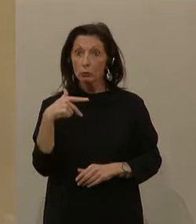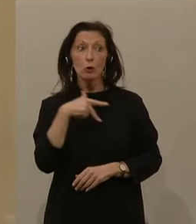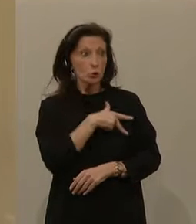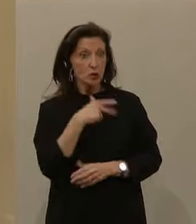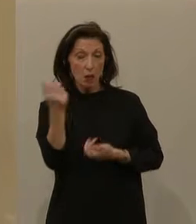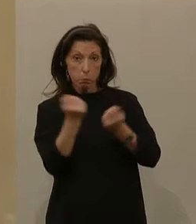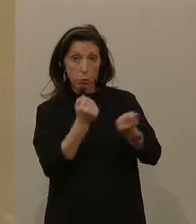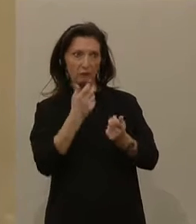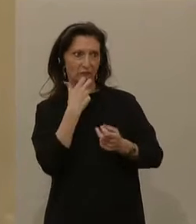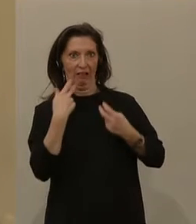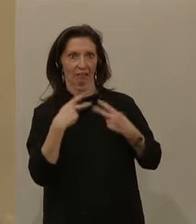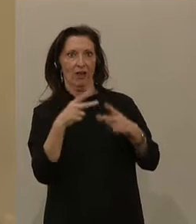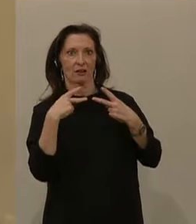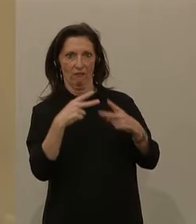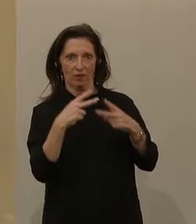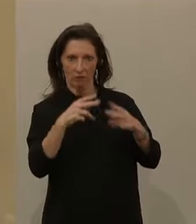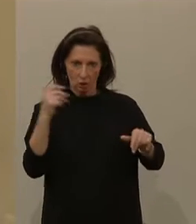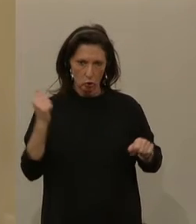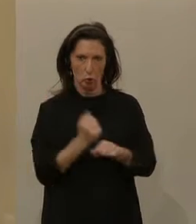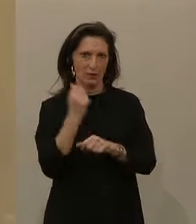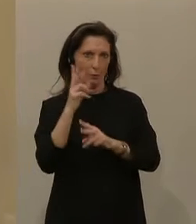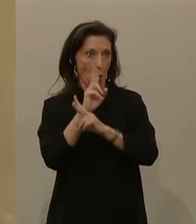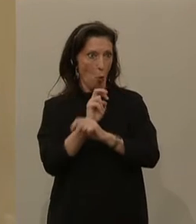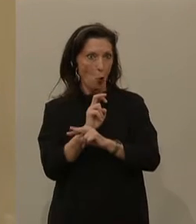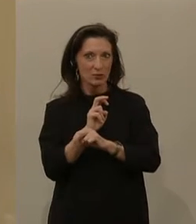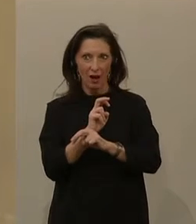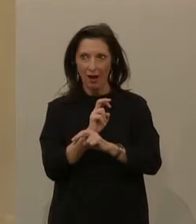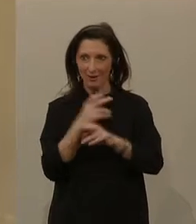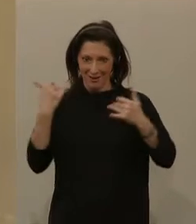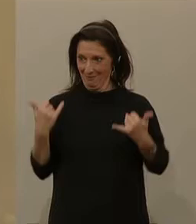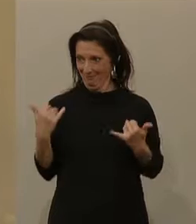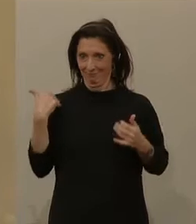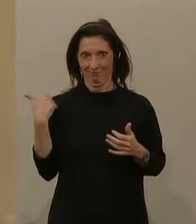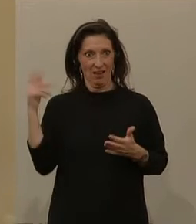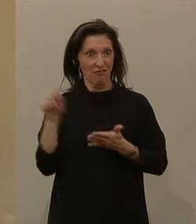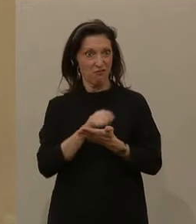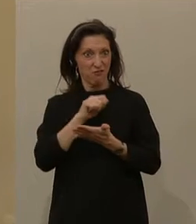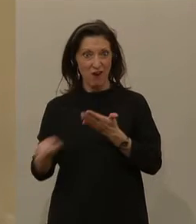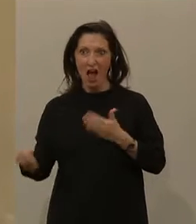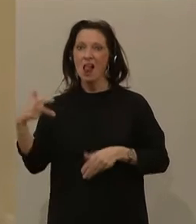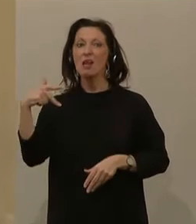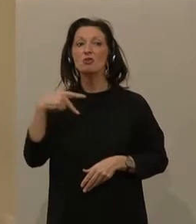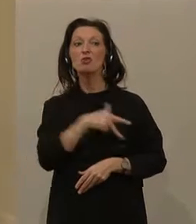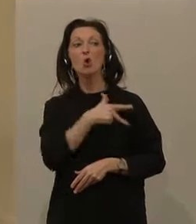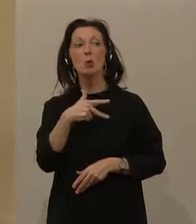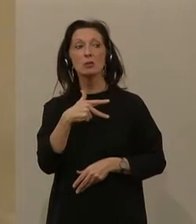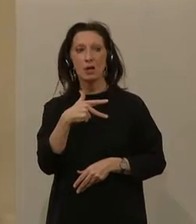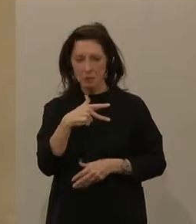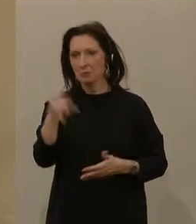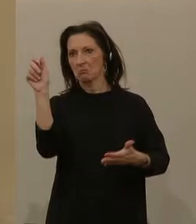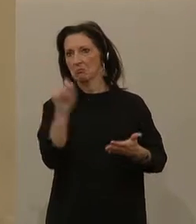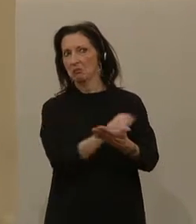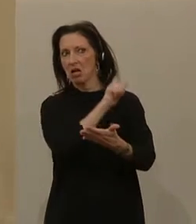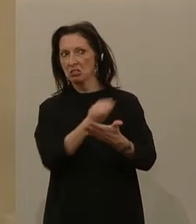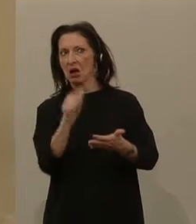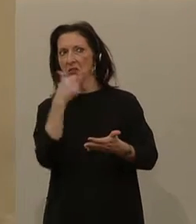Politik weitermachen, obwohl Österreich bei dieser Wahl den Sozialismus so erfolgreich überwunden hat. Denn der Sozialismus